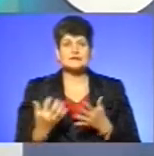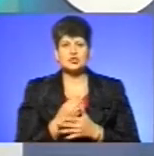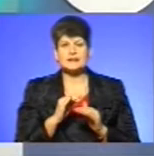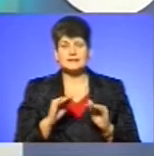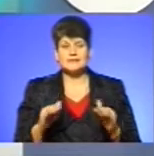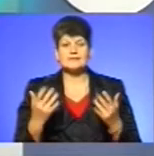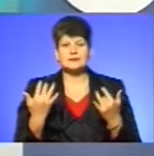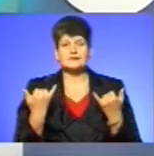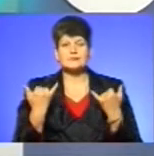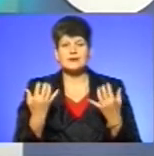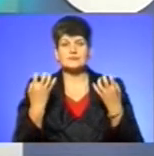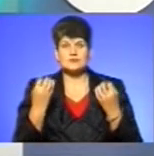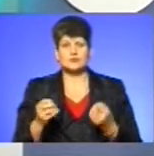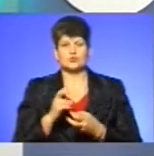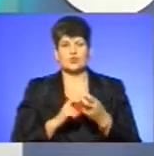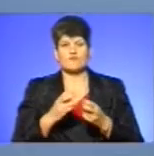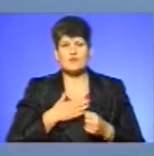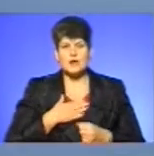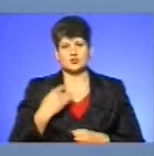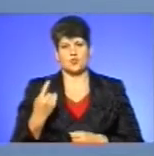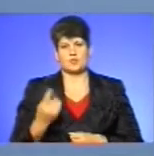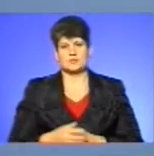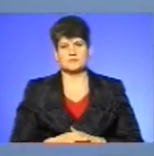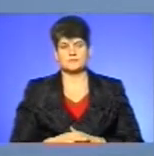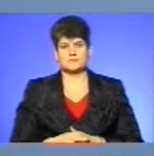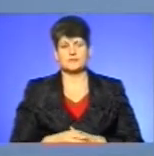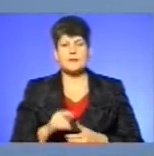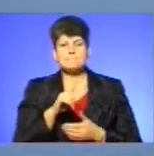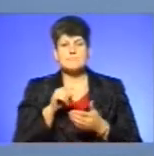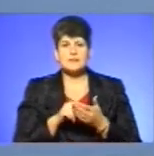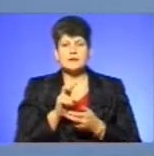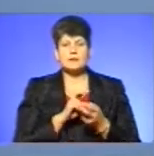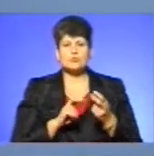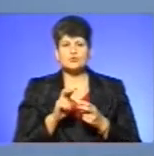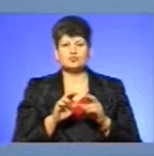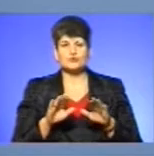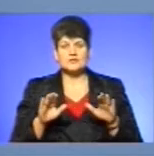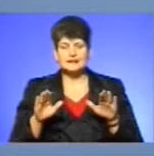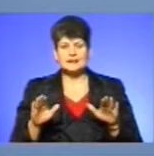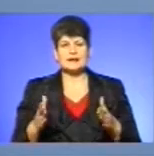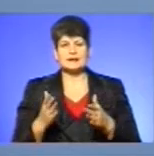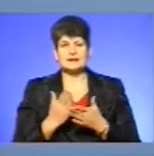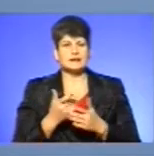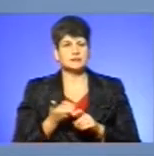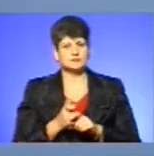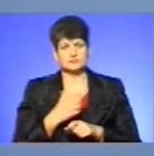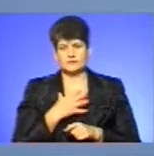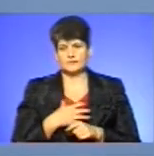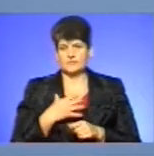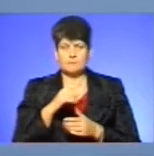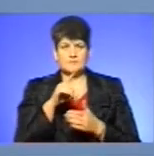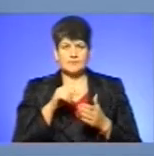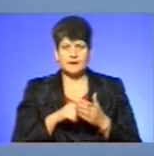скільки зараз в розшуку в нашій області. Питання пошуку дітей, встановлення їх міста знаходить, надзвичайно важливе питання